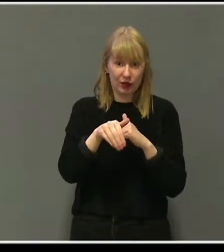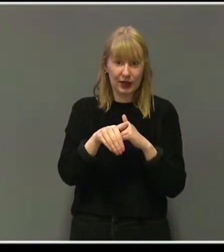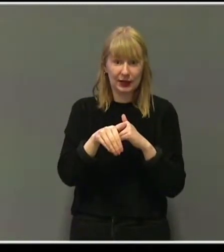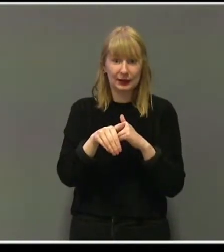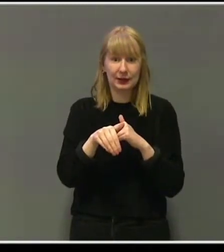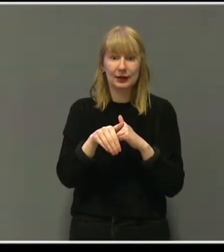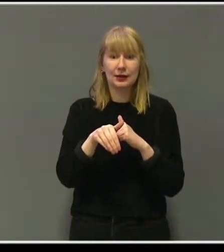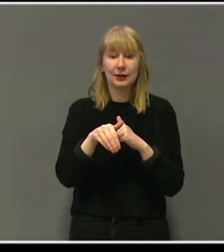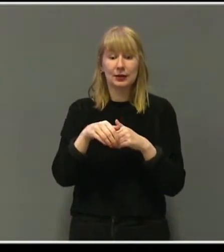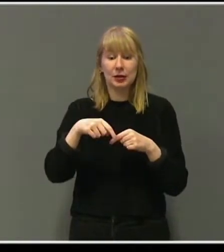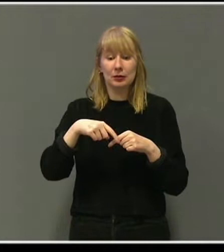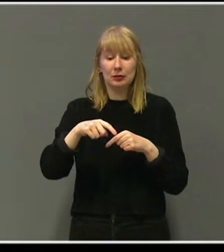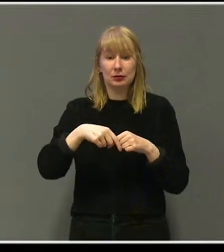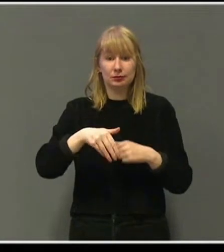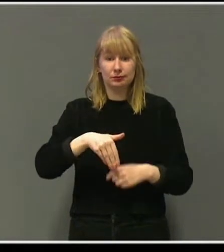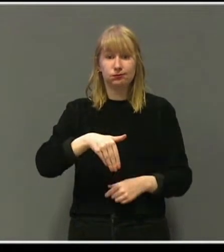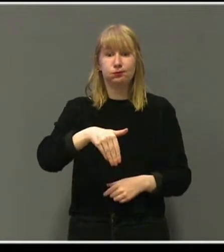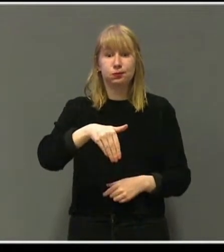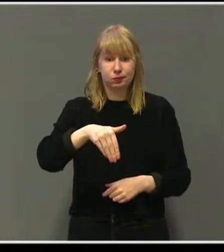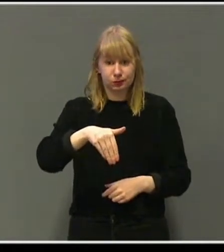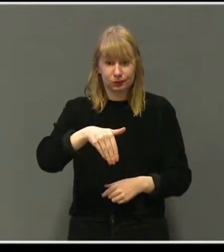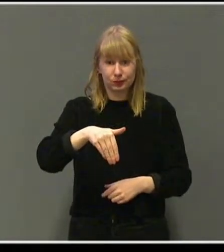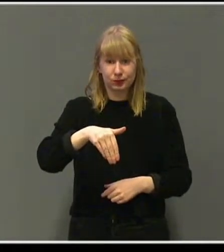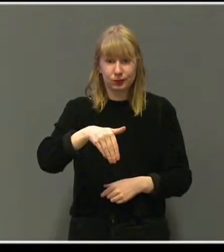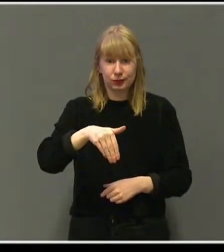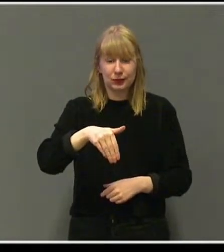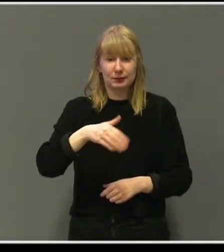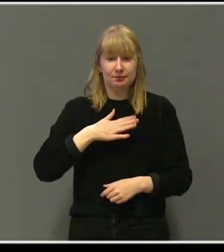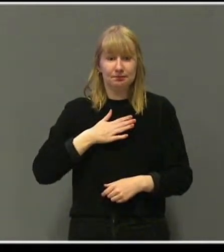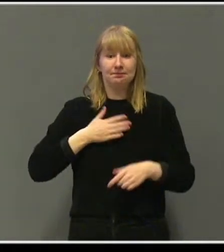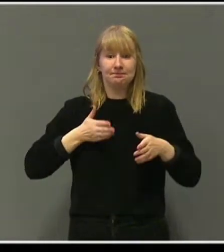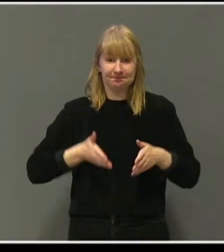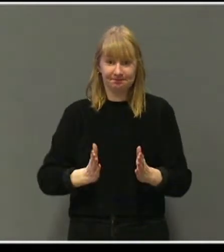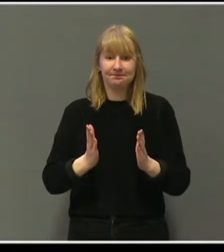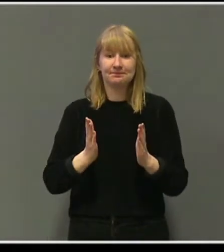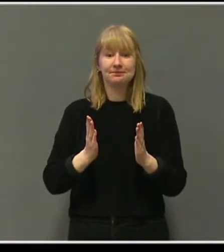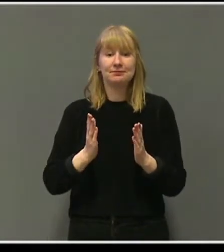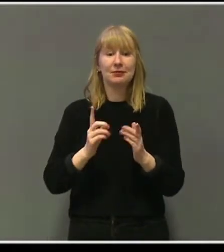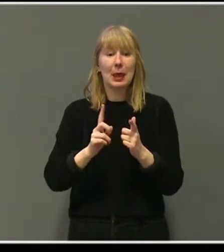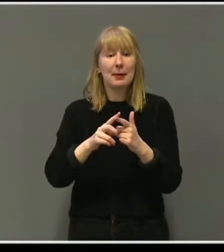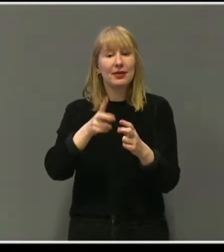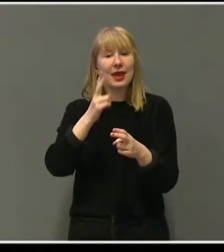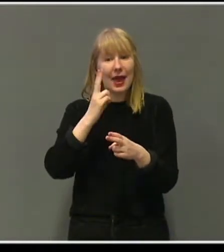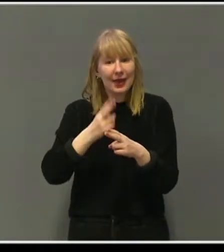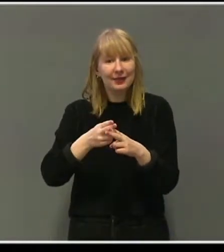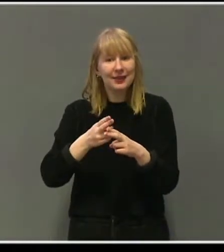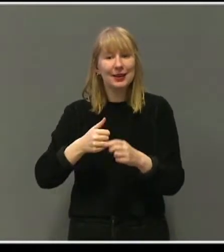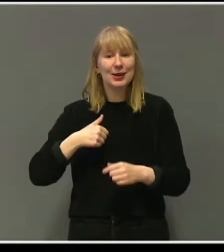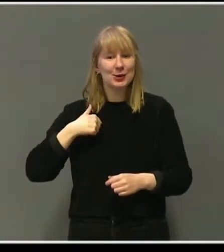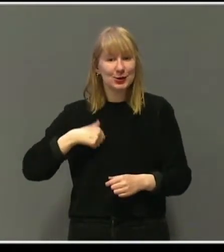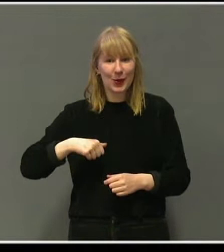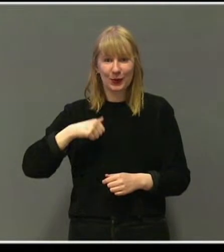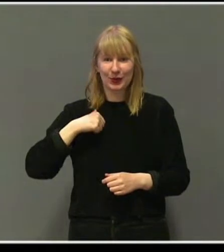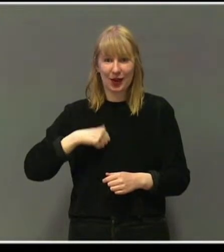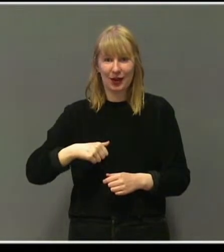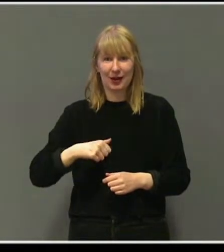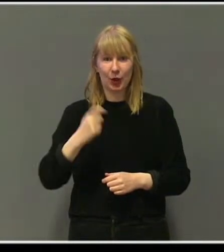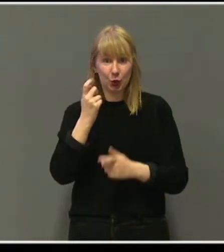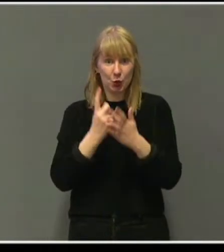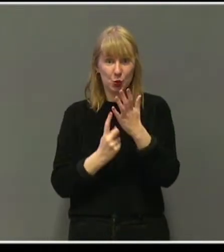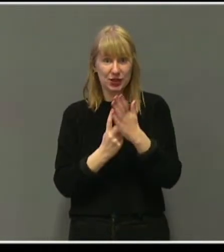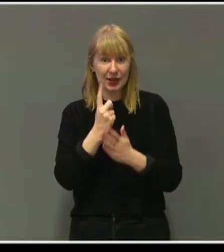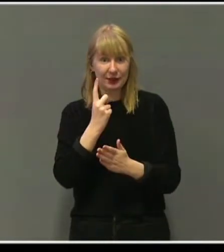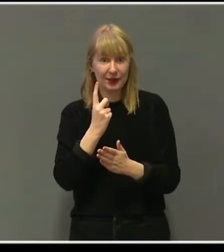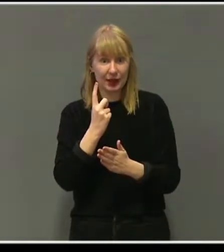var i ferd med å bli stor og utålmodig. Men så endelig på søndagen skjedde det noe.